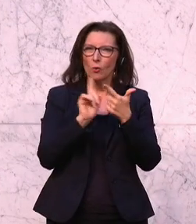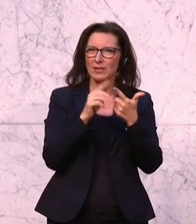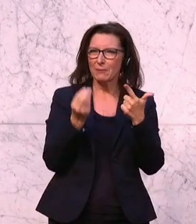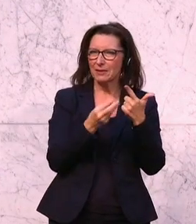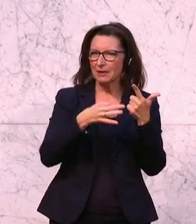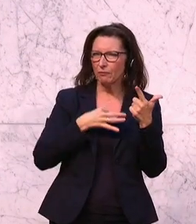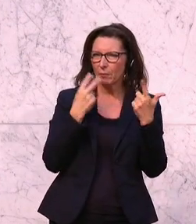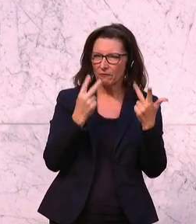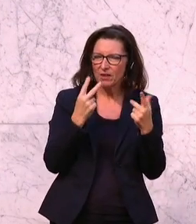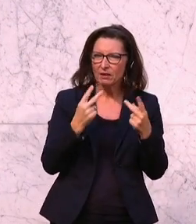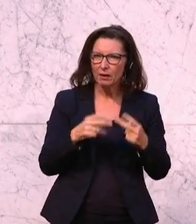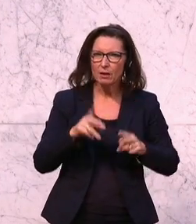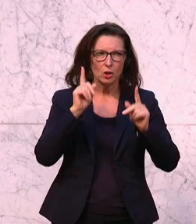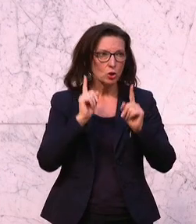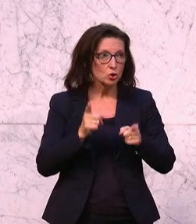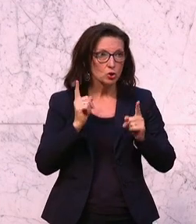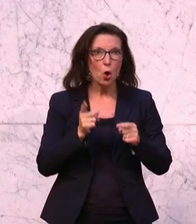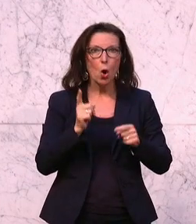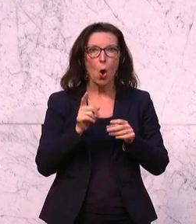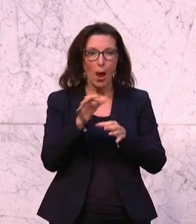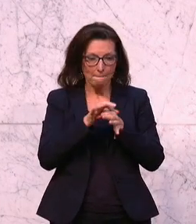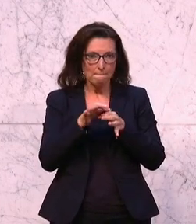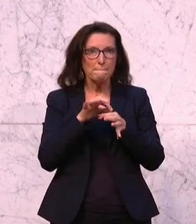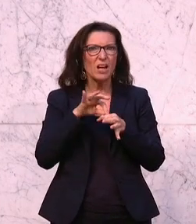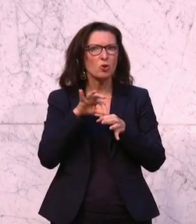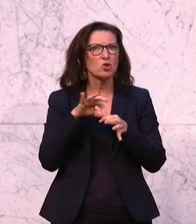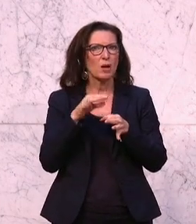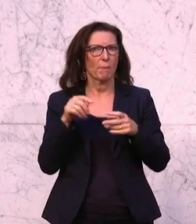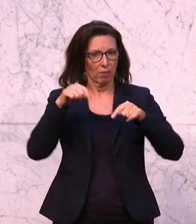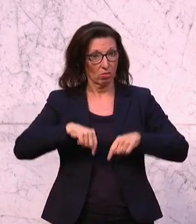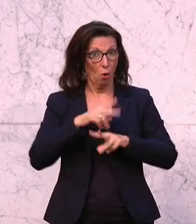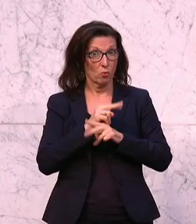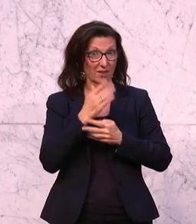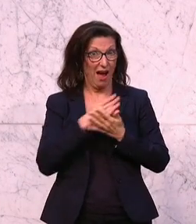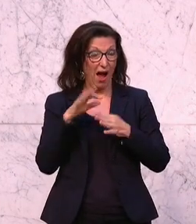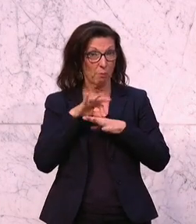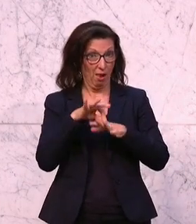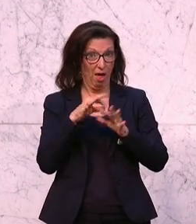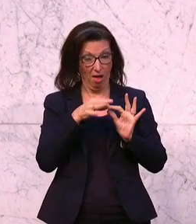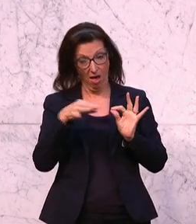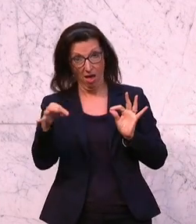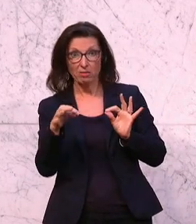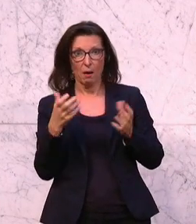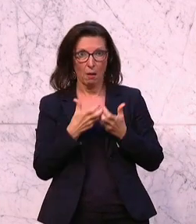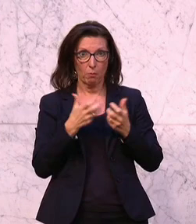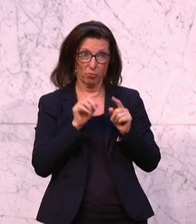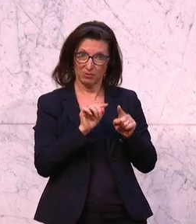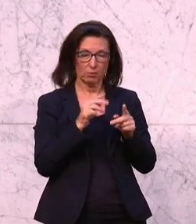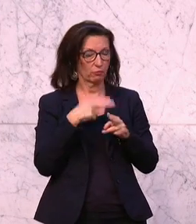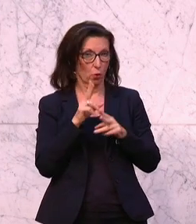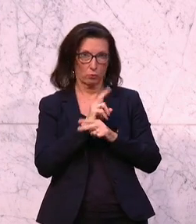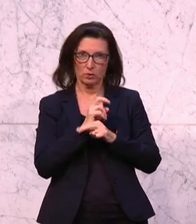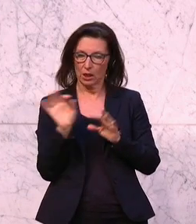ist, dass wir die Attraktivierung des Mikrochipstandortes Österreich für die Halbleiterproduktion, die ein wesentlicher Punkt der